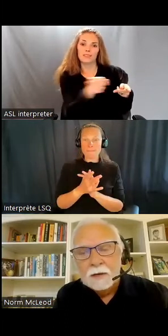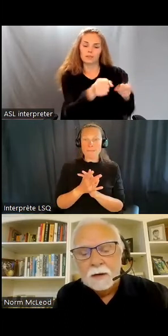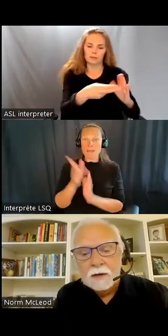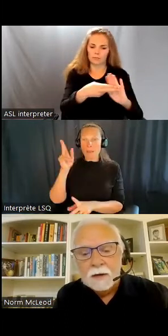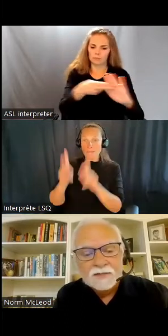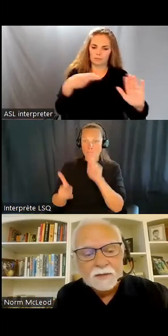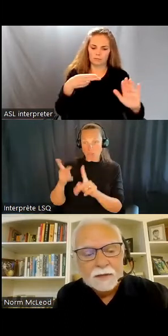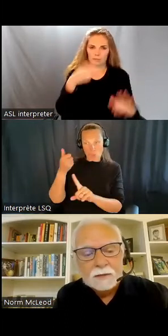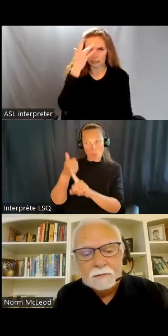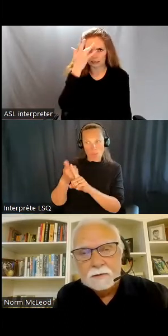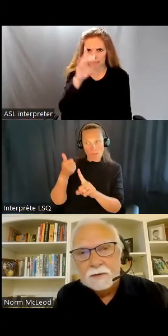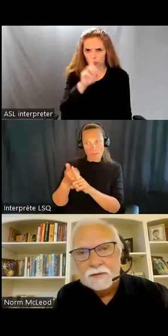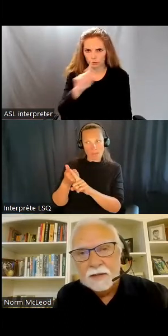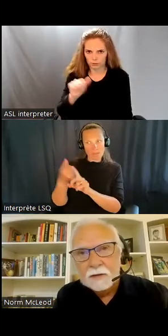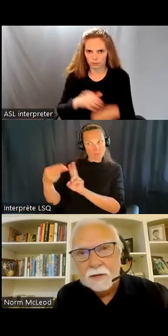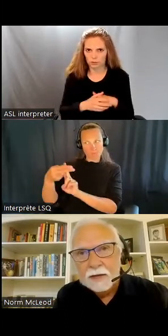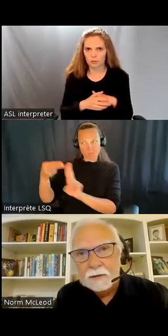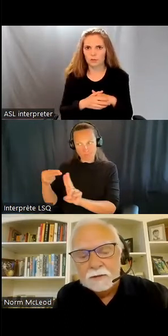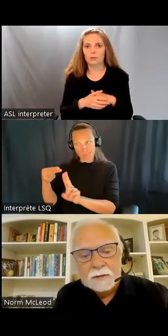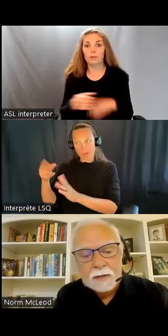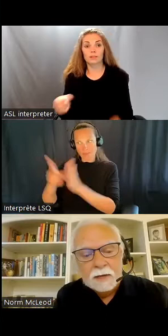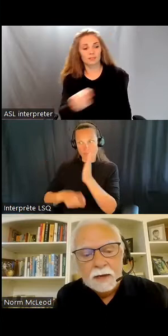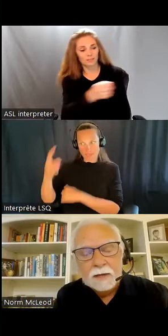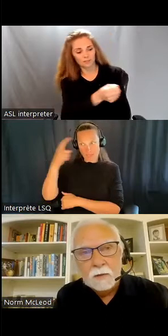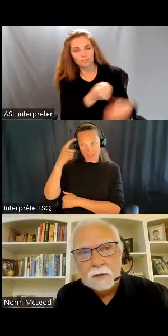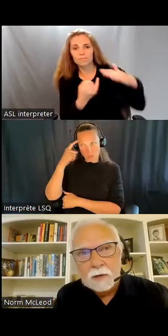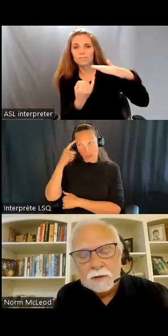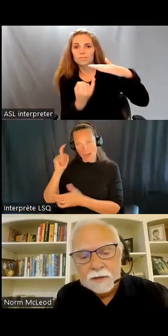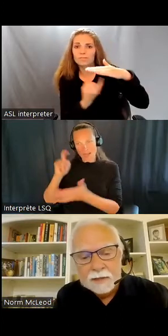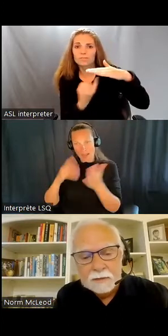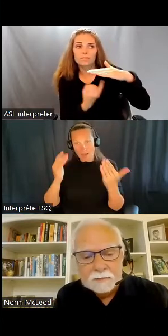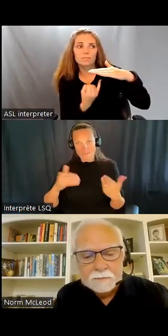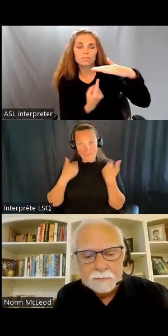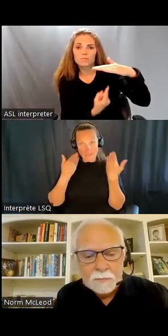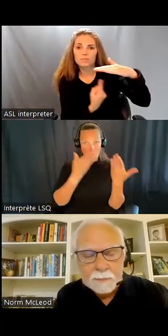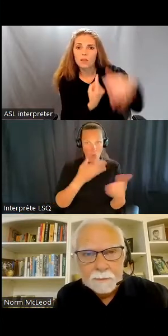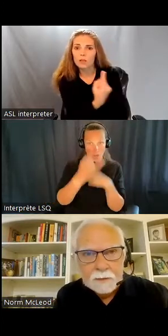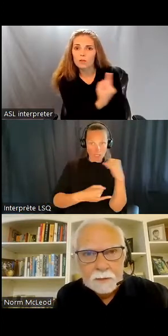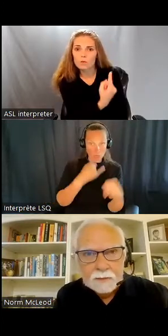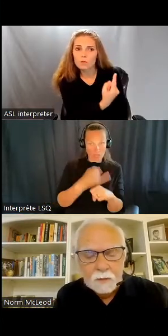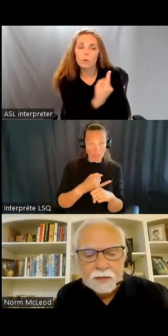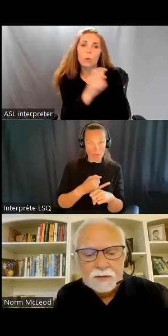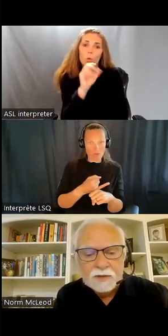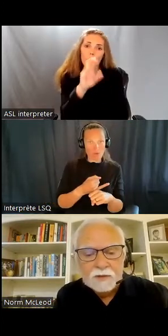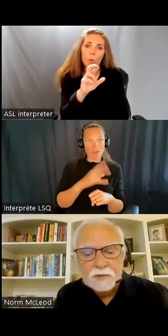déficience intellectuelle sont isolées, marginalisées ou rassemblées.